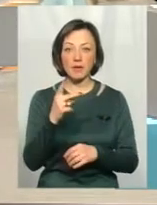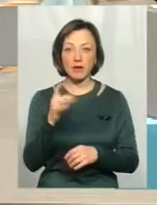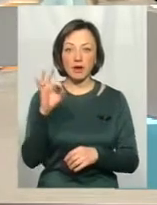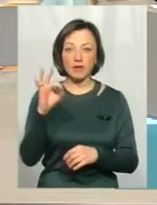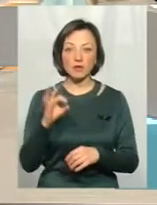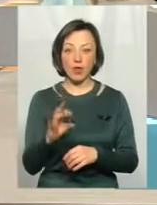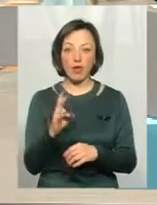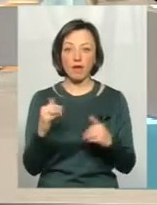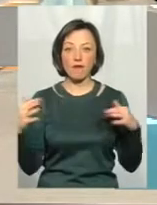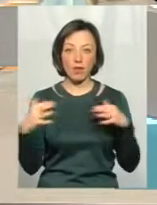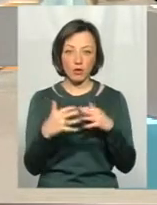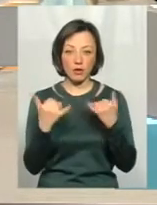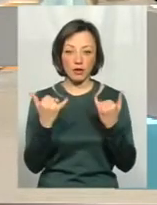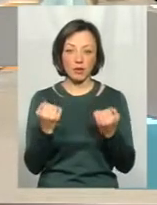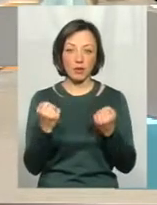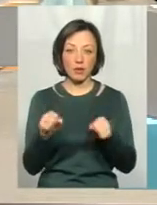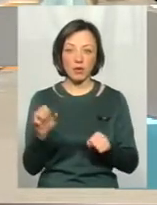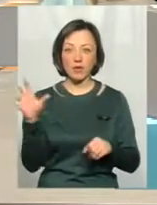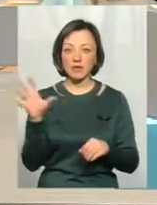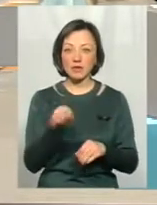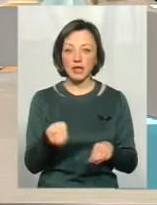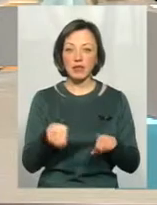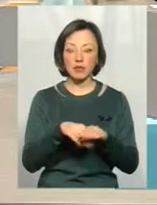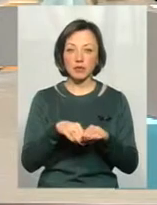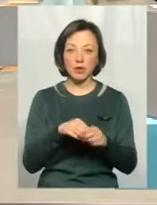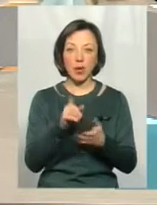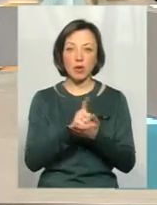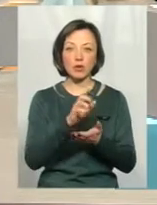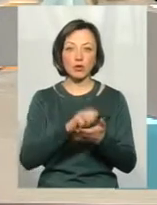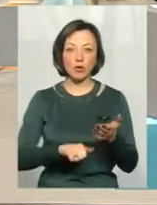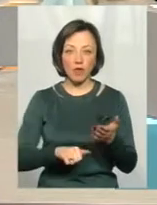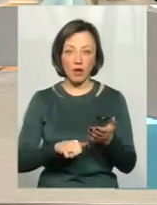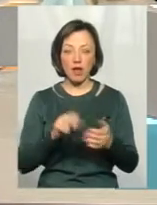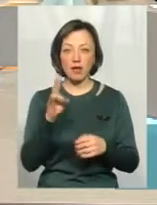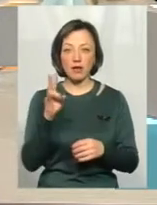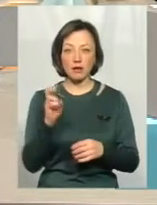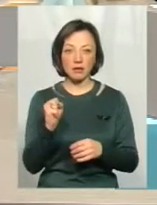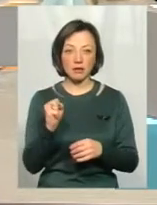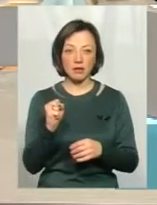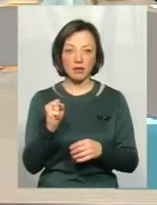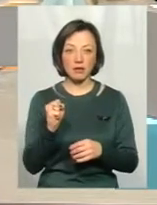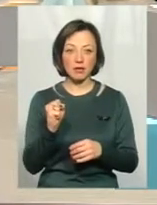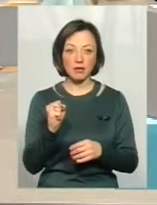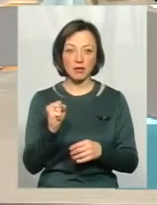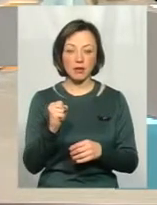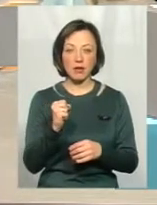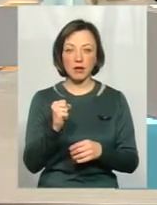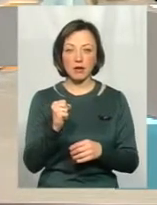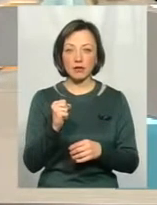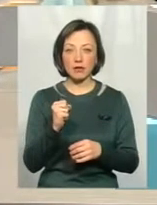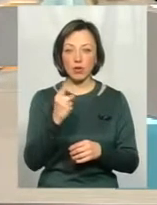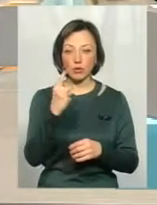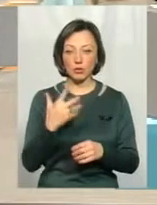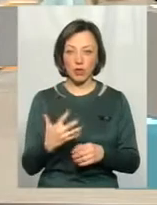на фронт, для фронту, для перемоги. Всі депозити на тоді оподаткували, практично п'ятою частиною ми